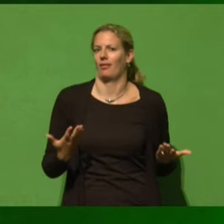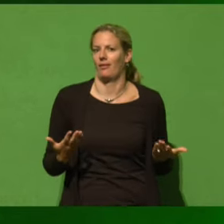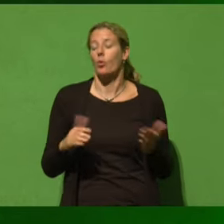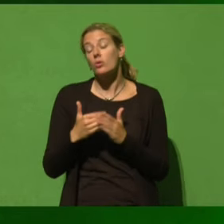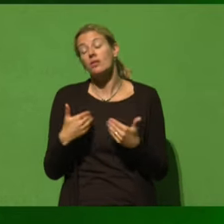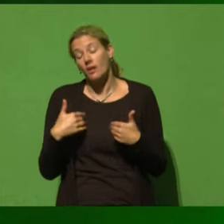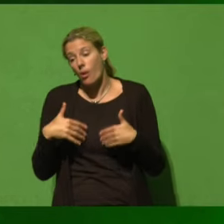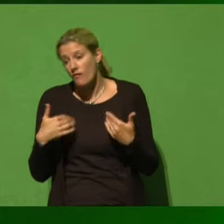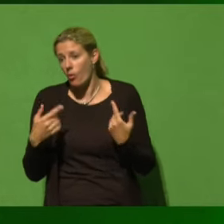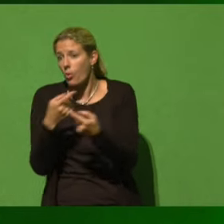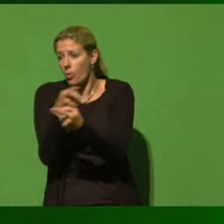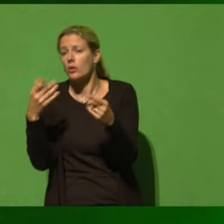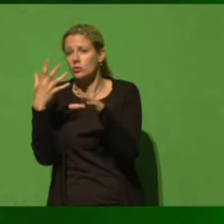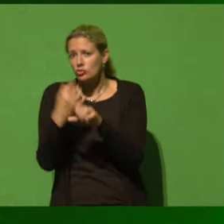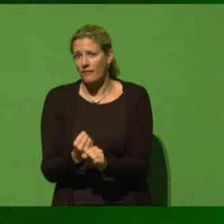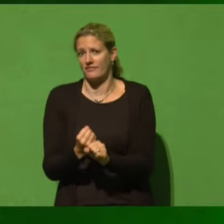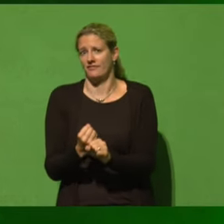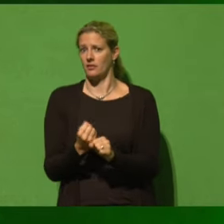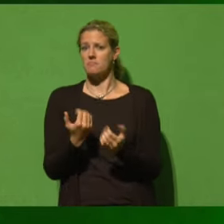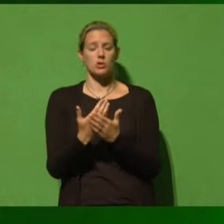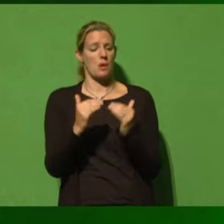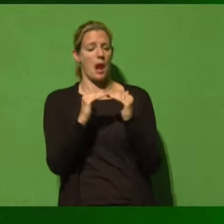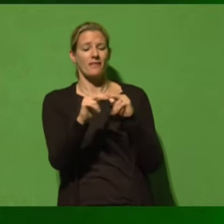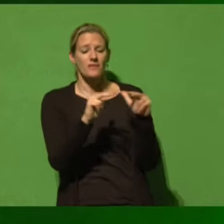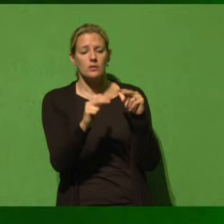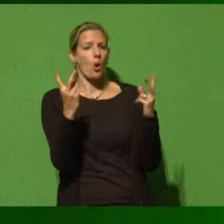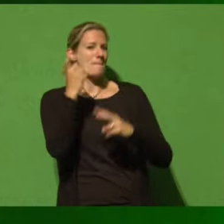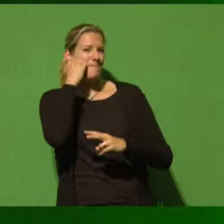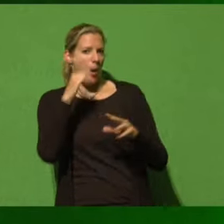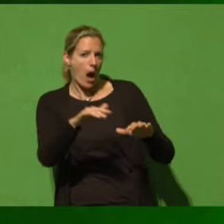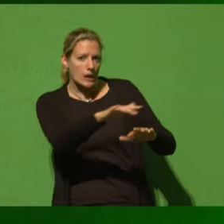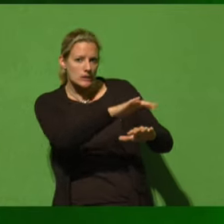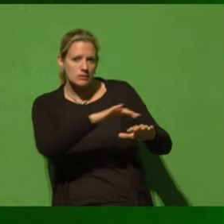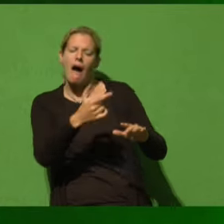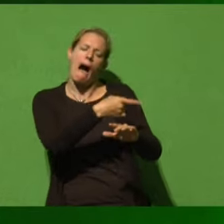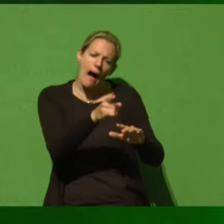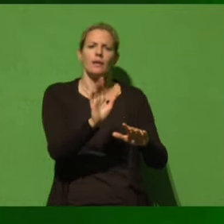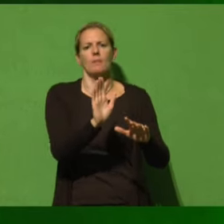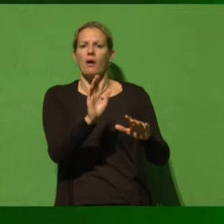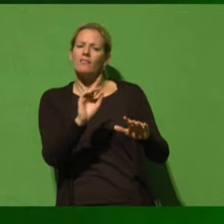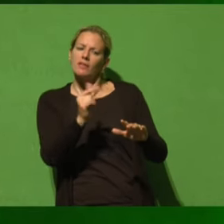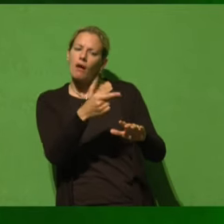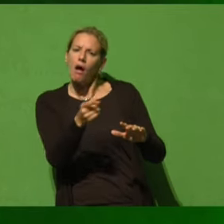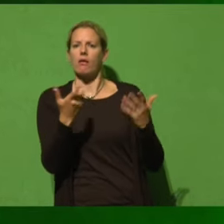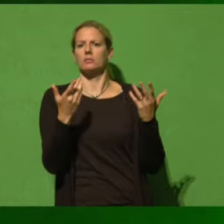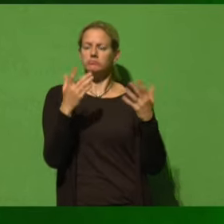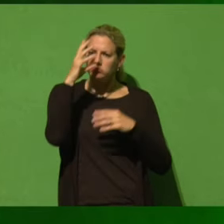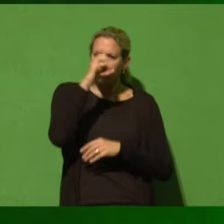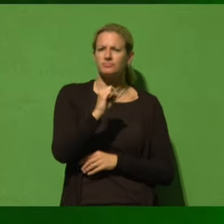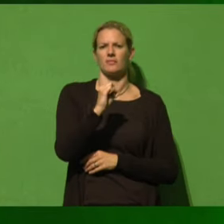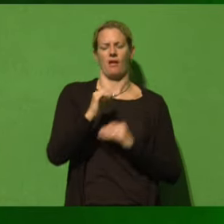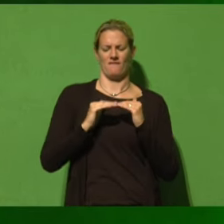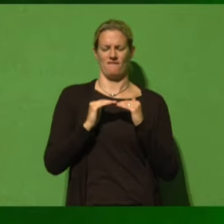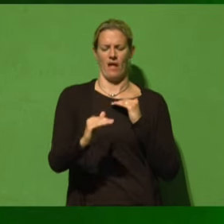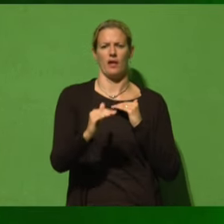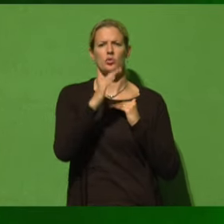dafür zu sagen, dass die Landwirte, nicht alle Landwirte, aber manche Landwirte, nicht mehr ganz so viel Gülle auf die Felder schütten und